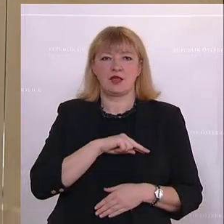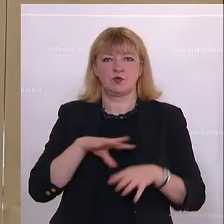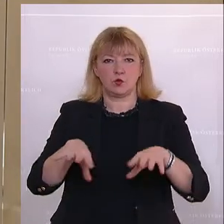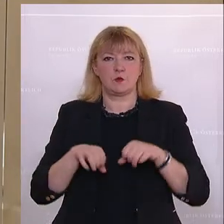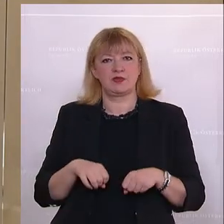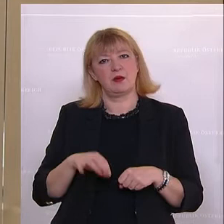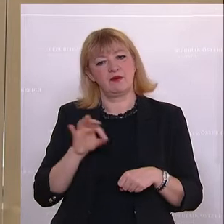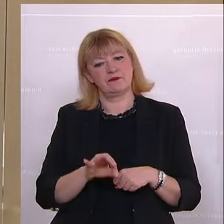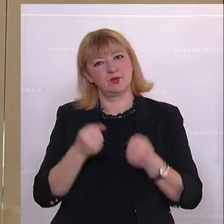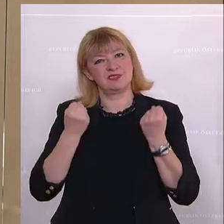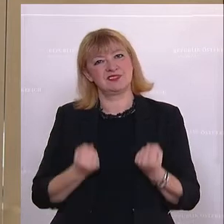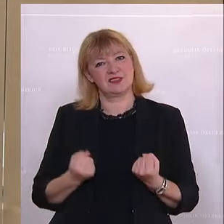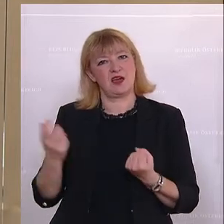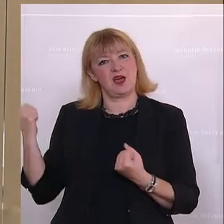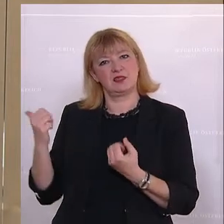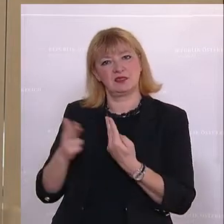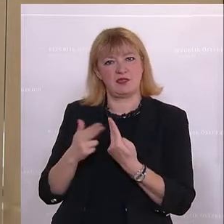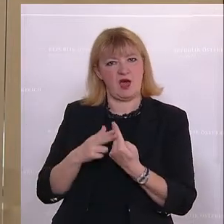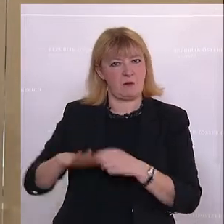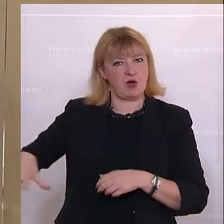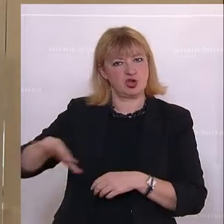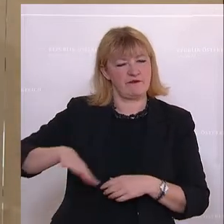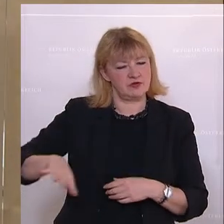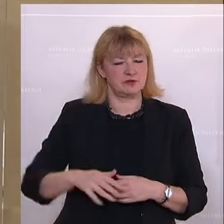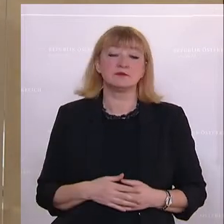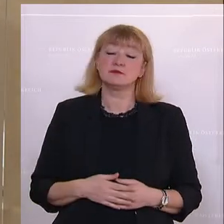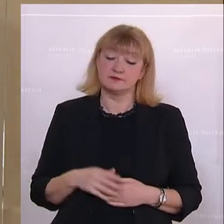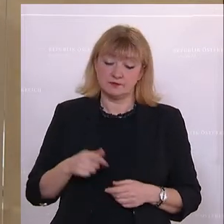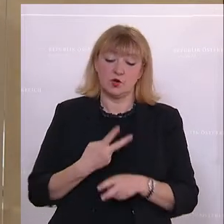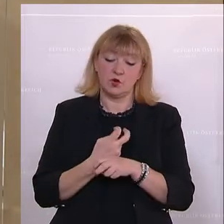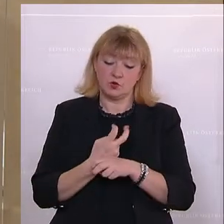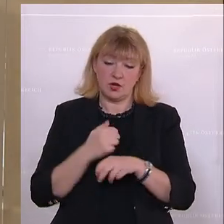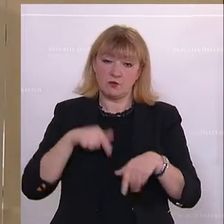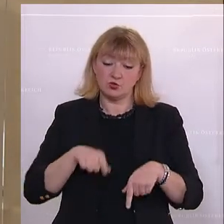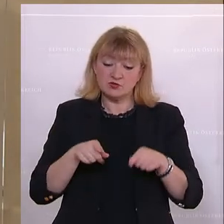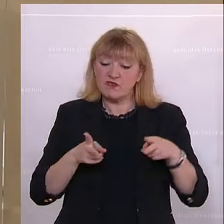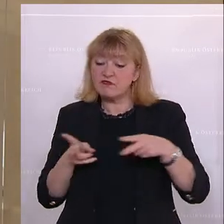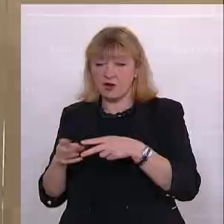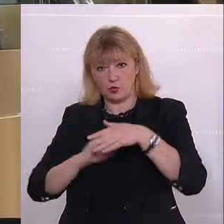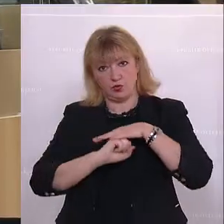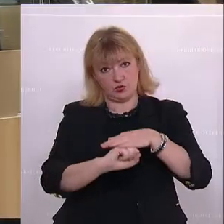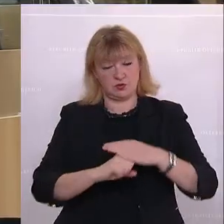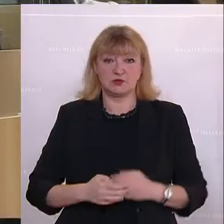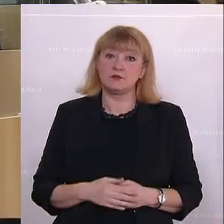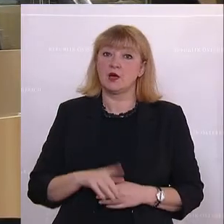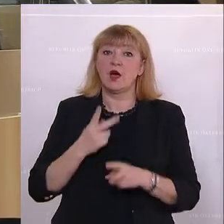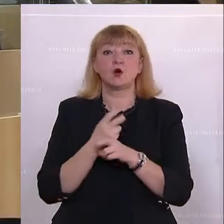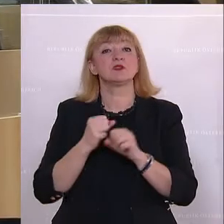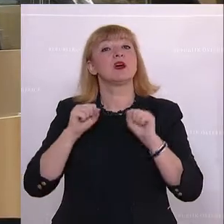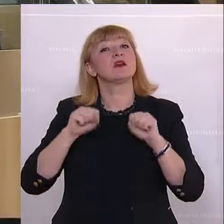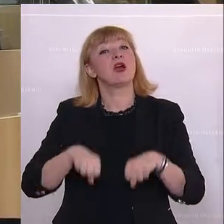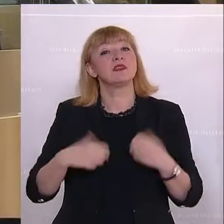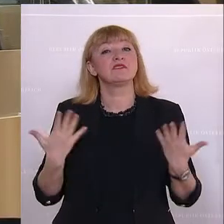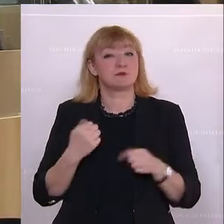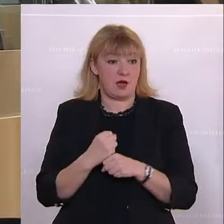Sicherheit in unserer Nachbarschaft wahrnimmt. Und diesen Weg muss Österreich unterstützen. Was aber Österreich auch machen kann, und das tut das